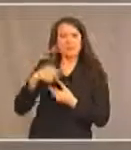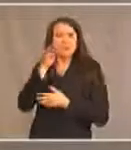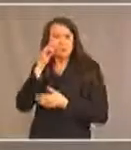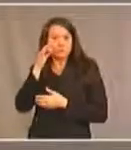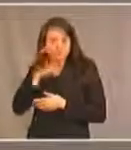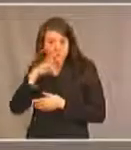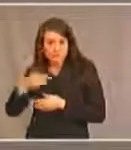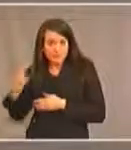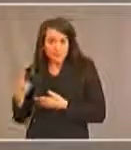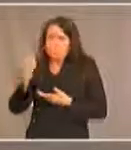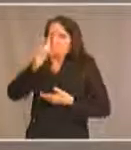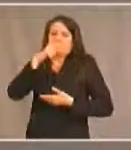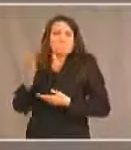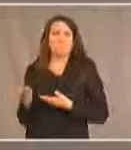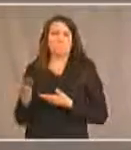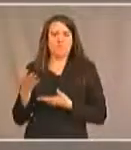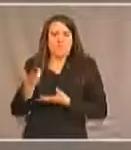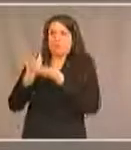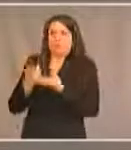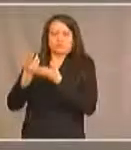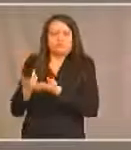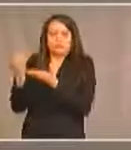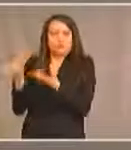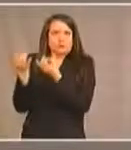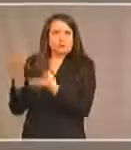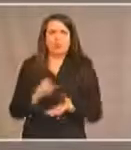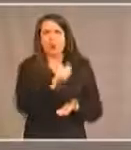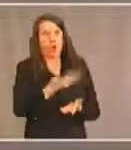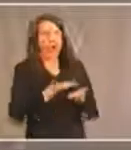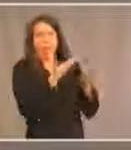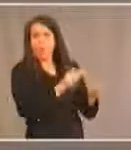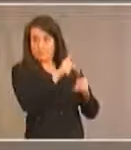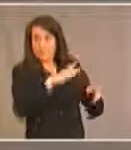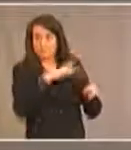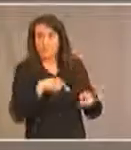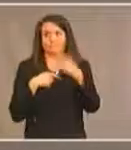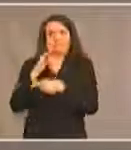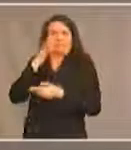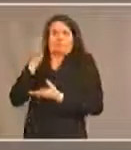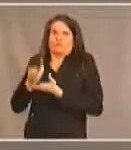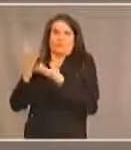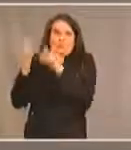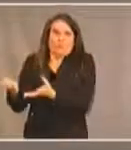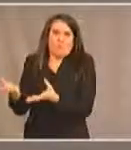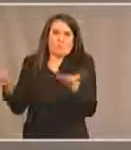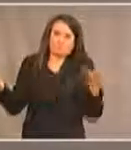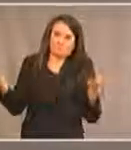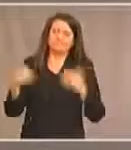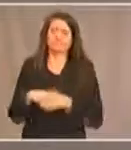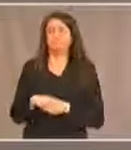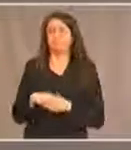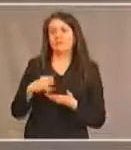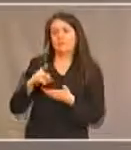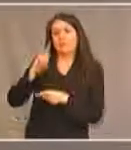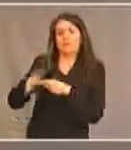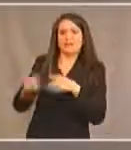des handicaps d'accéder aux ressources qui sont disponibles pour d'autres. En excluant l'accessibilité aux Autochtones,